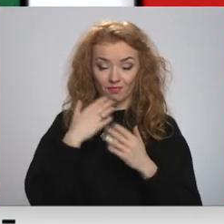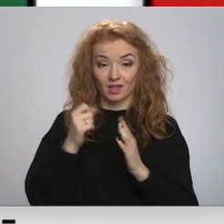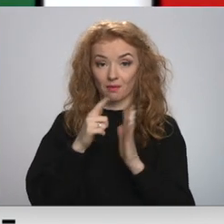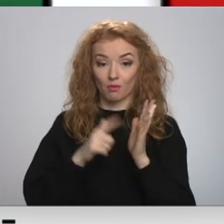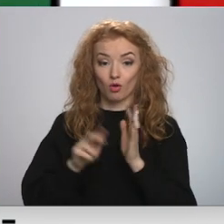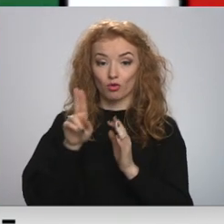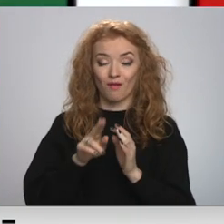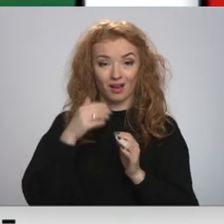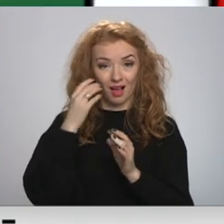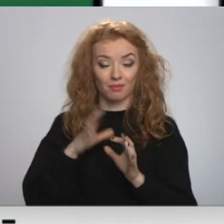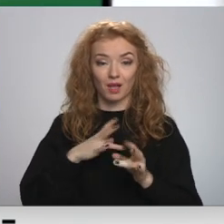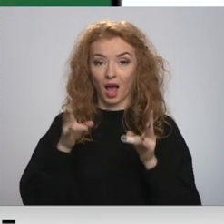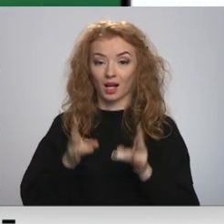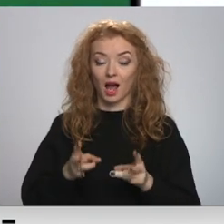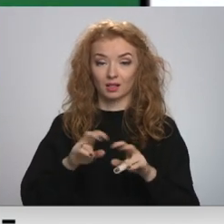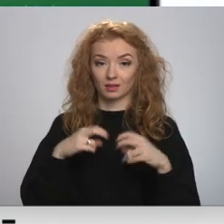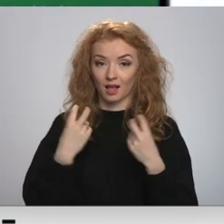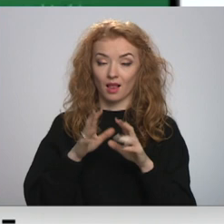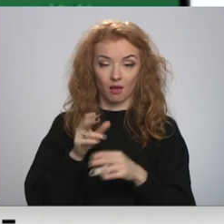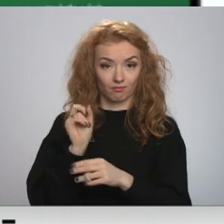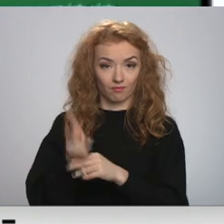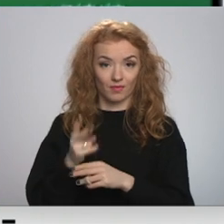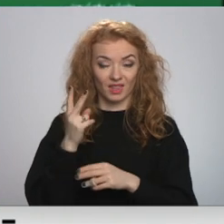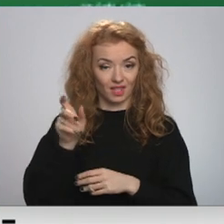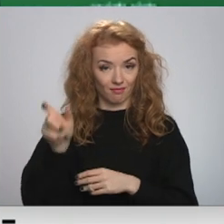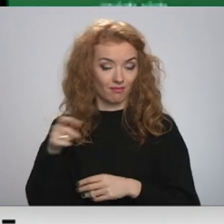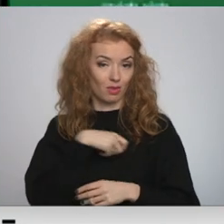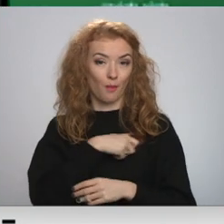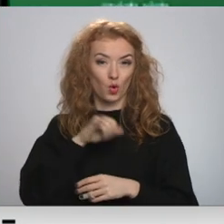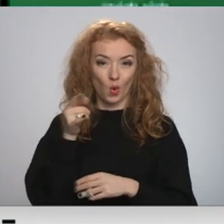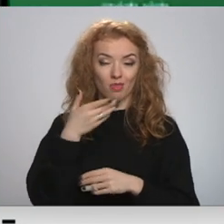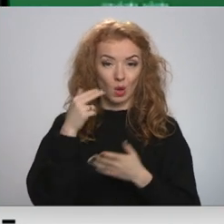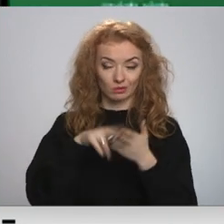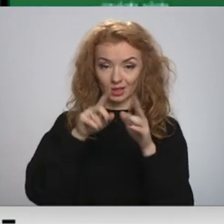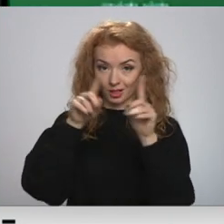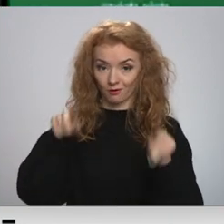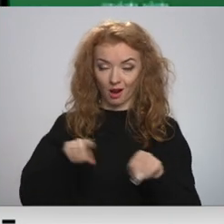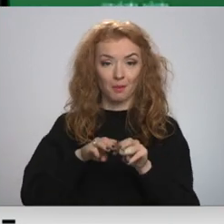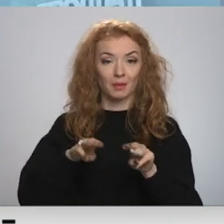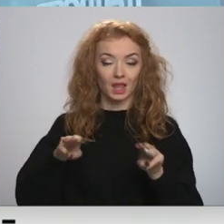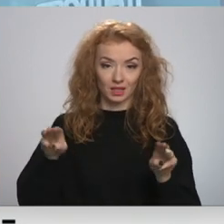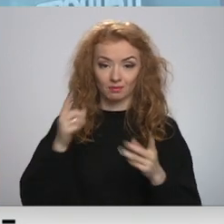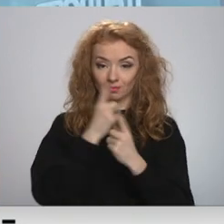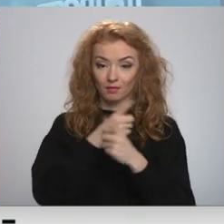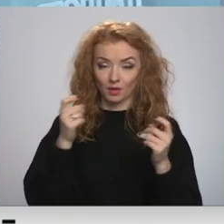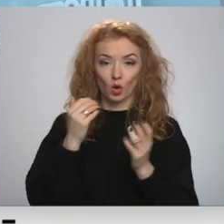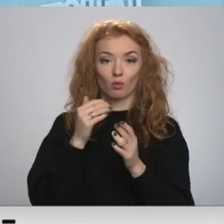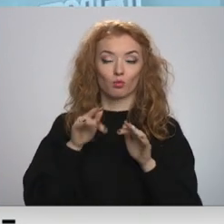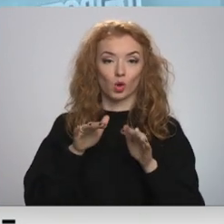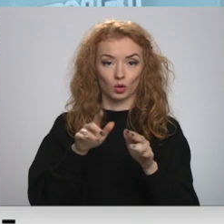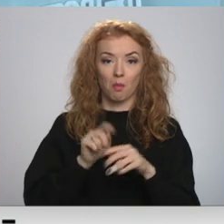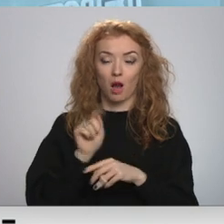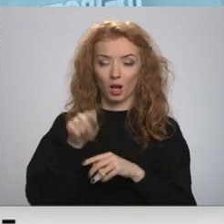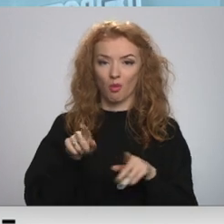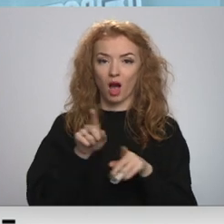novembri, kad notika ārkārtas sēdi, lai atstādinātu deputātus bez sadarba spējīga certifikāta, ministrī norādījusi procedūras pārkāpumiem, ko atzīst